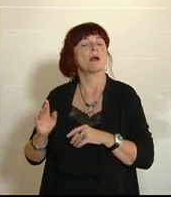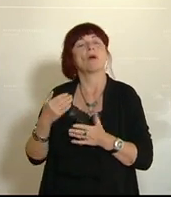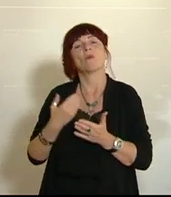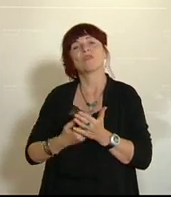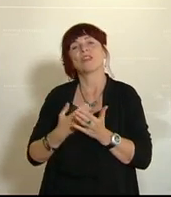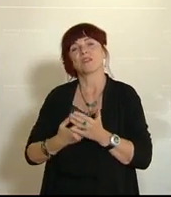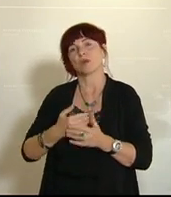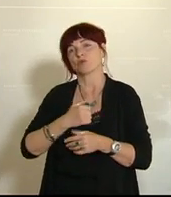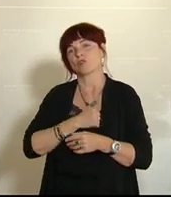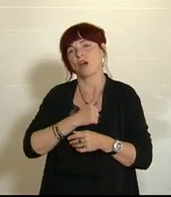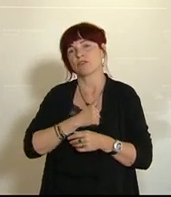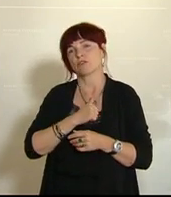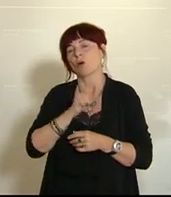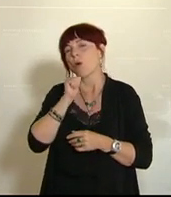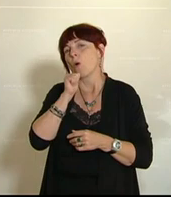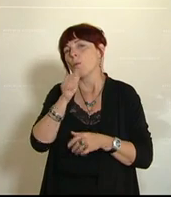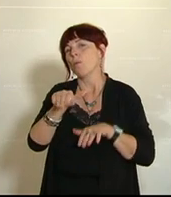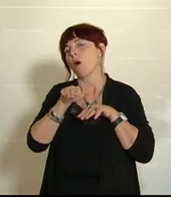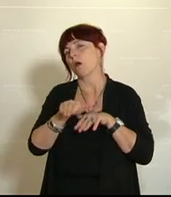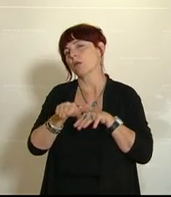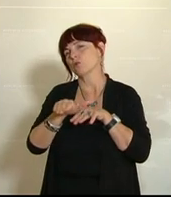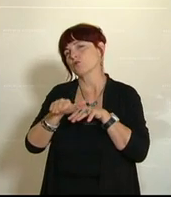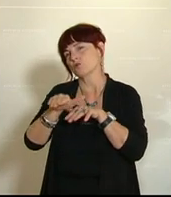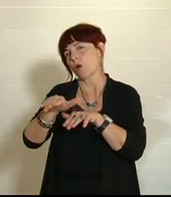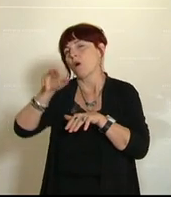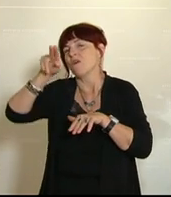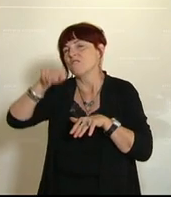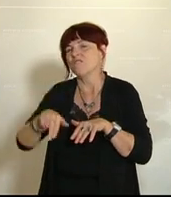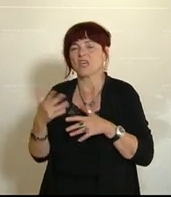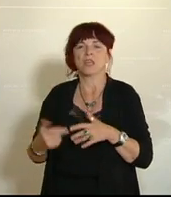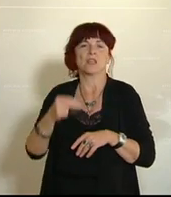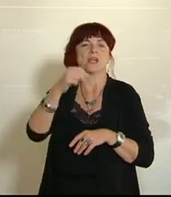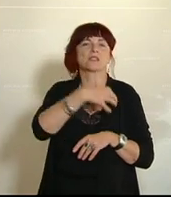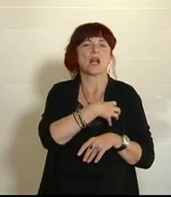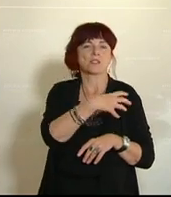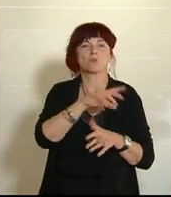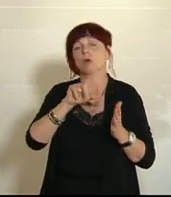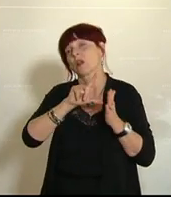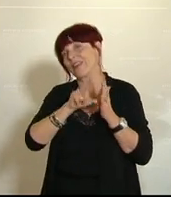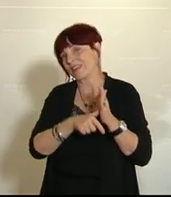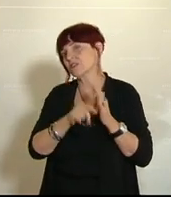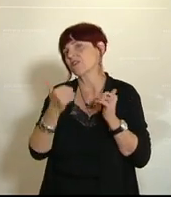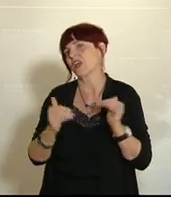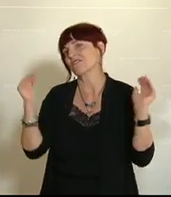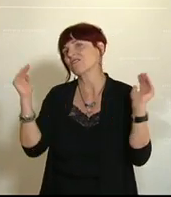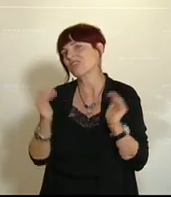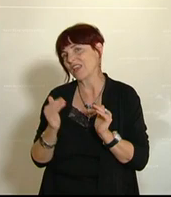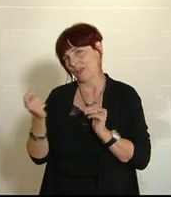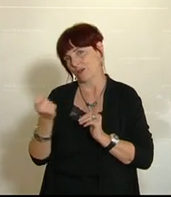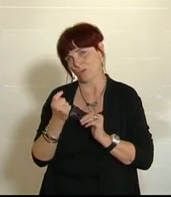sogenannten Morgenstaus, egal ob sie in Wien, in Salzburg, in Lenz oder sonst wo sind, etwas geringer zu halten.